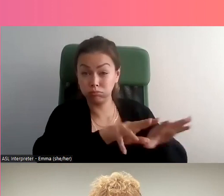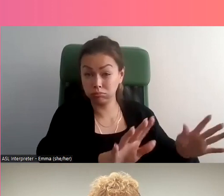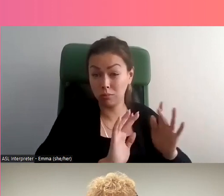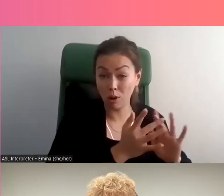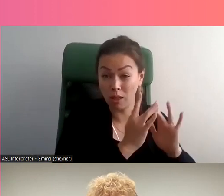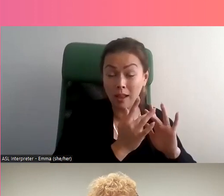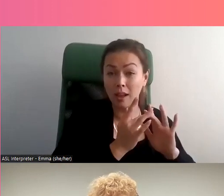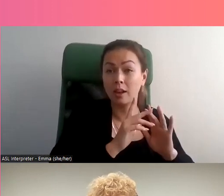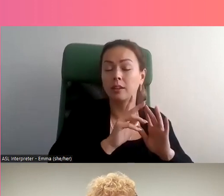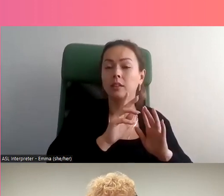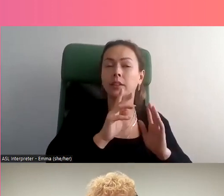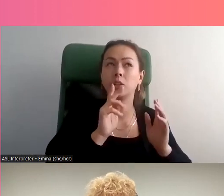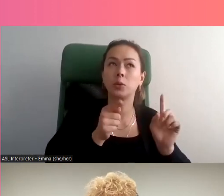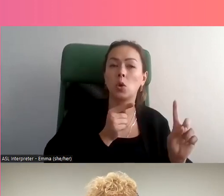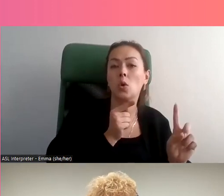personnelles.